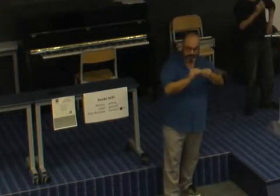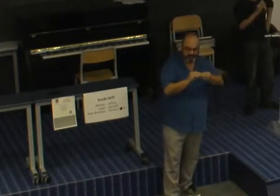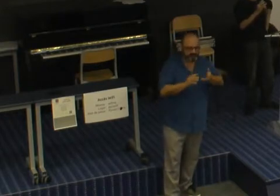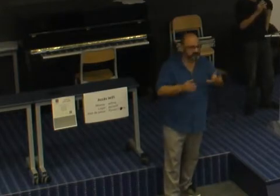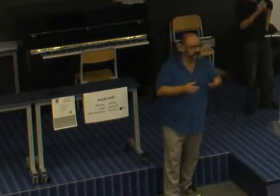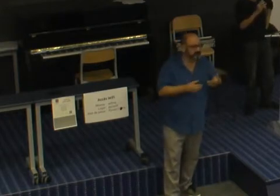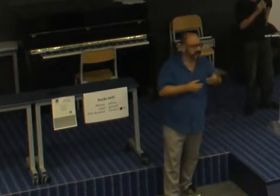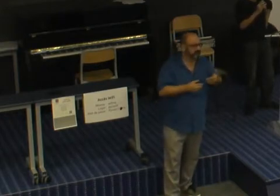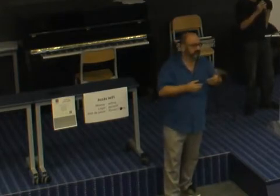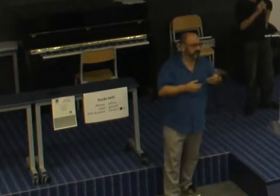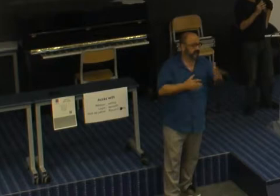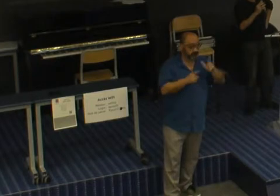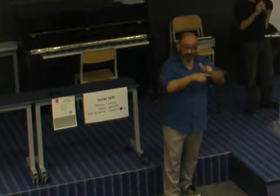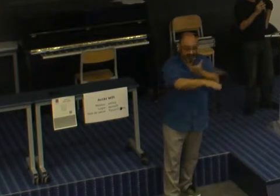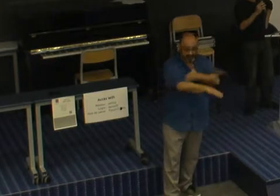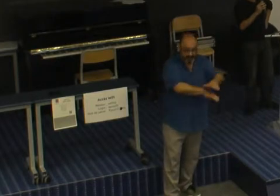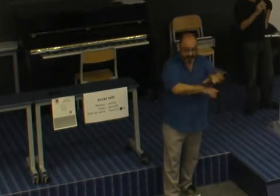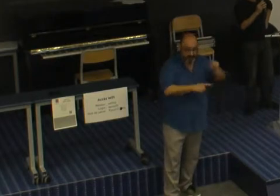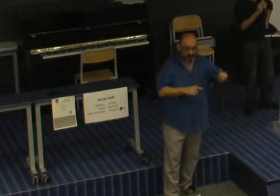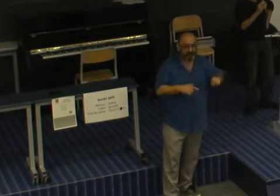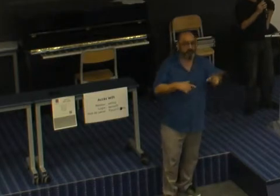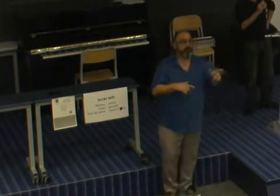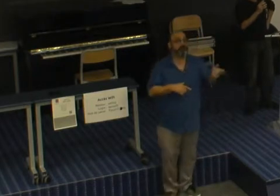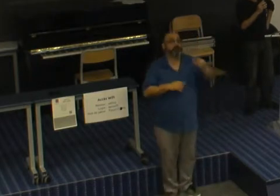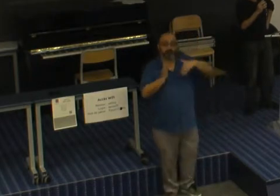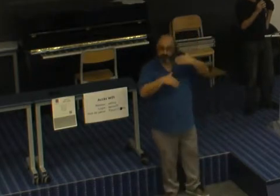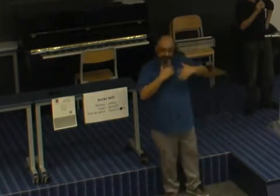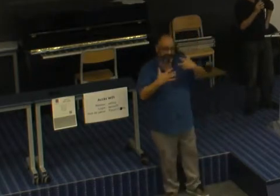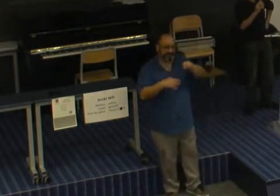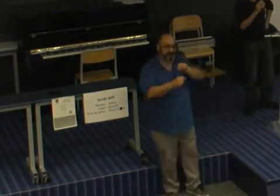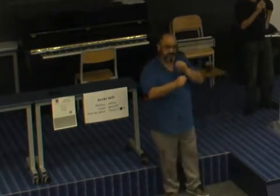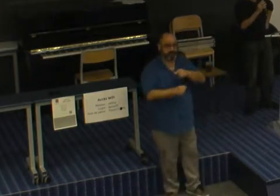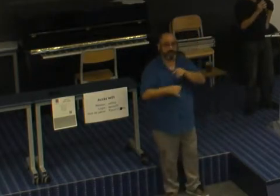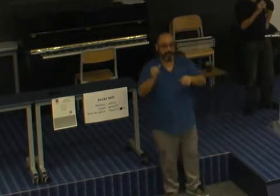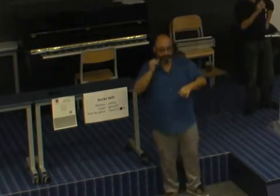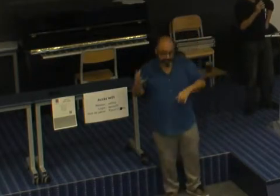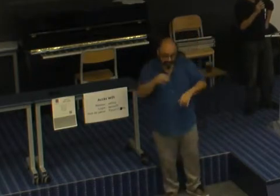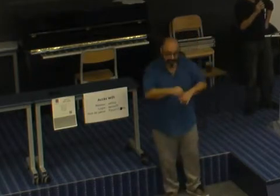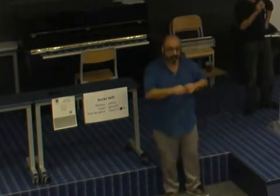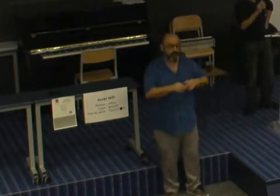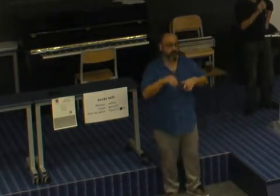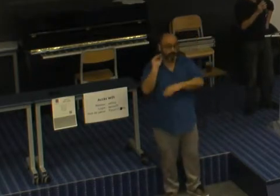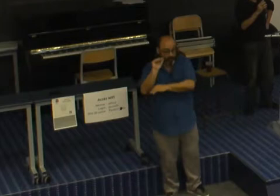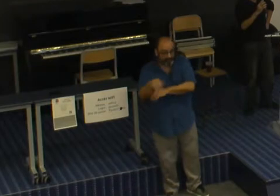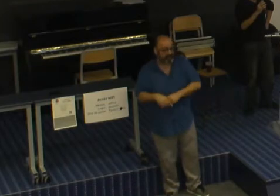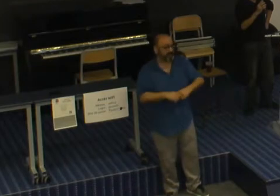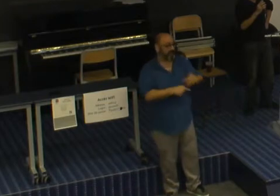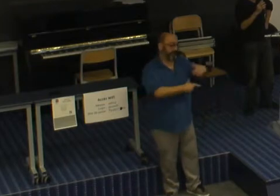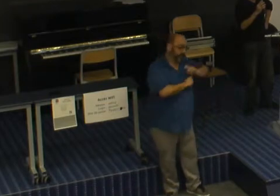discrimination. Et puis au XXe siècle, ça a été les Italiens, les Polonais, les Espagnols, en fonction des vagues d'immigration. Donc